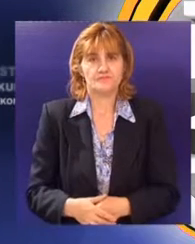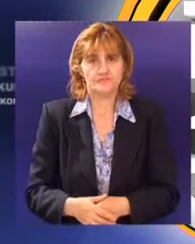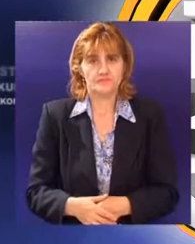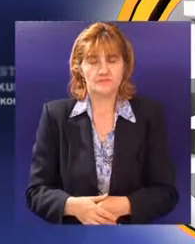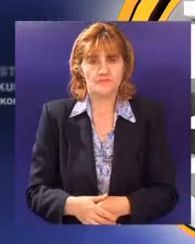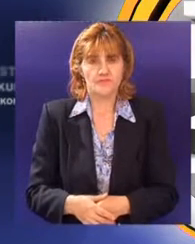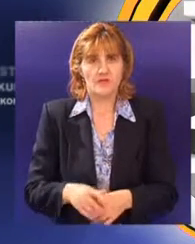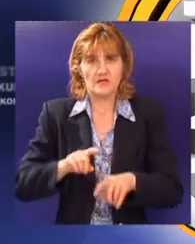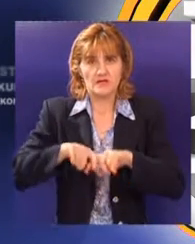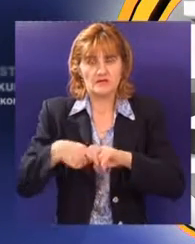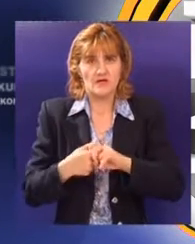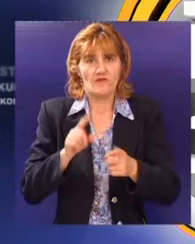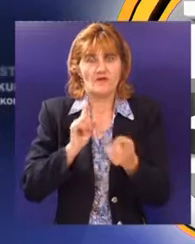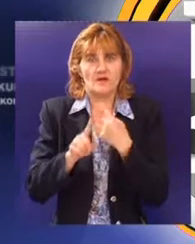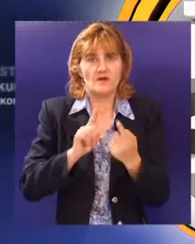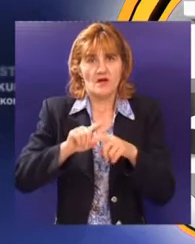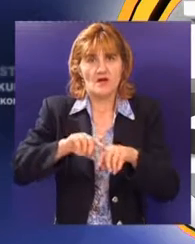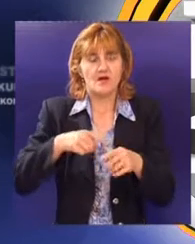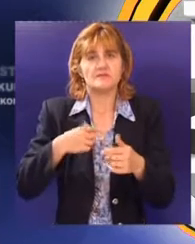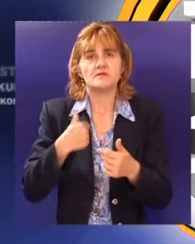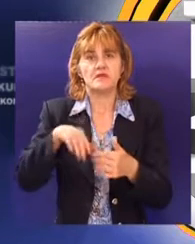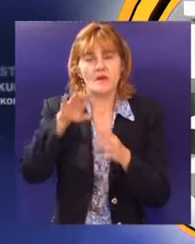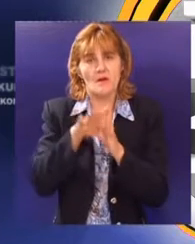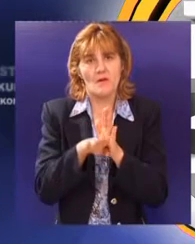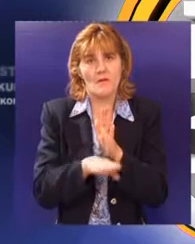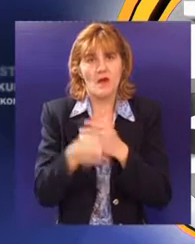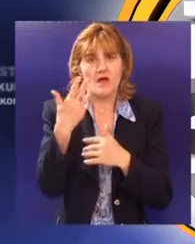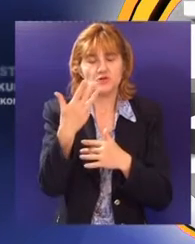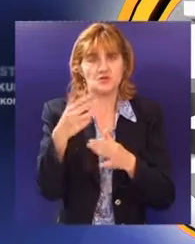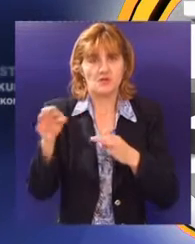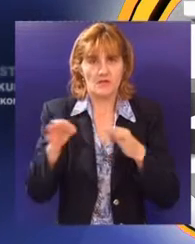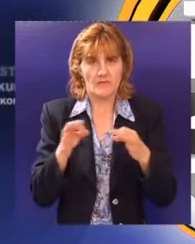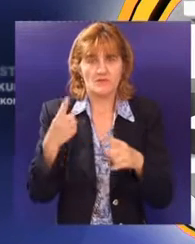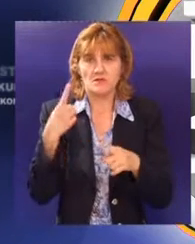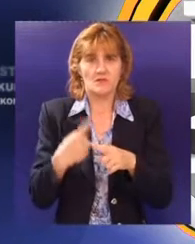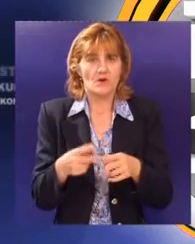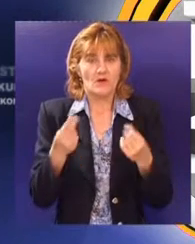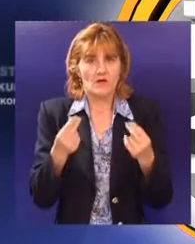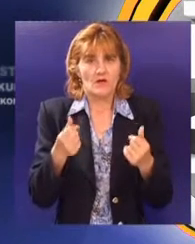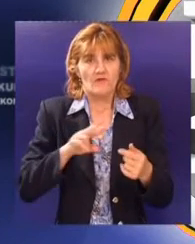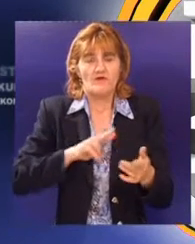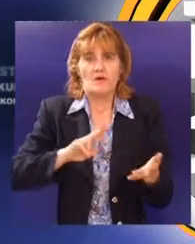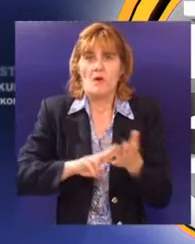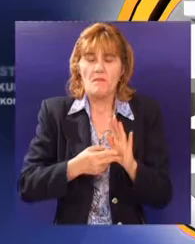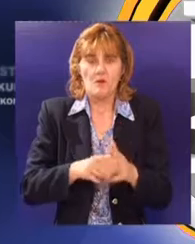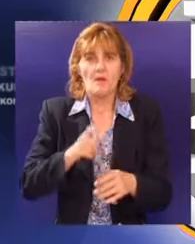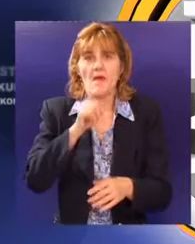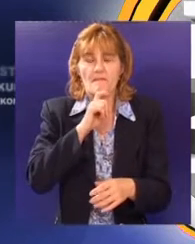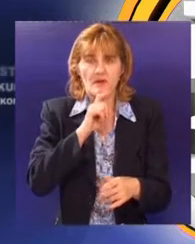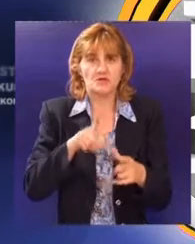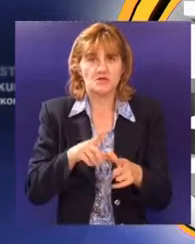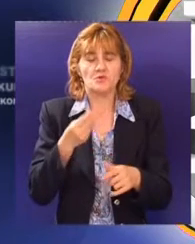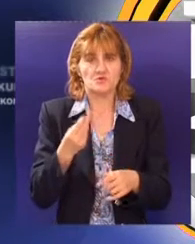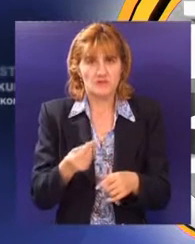Robna razmjena između Srbije i Mađarske opala je za 40% zbog ekonomske krize, istakao je ambasador Republike Mađarske u Srbiji